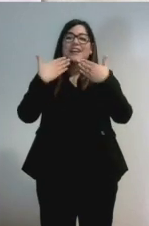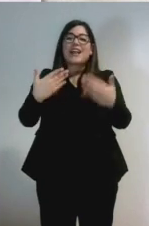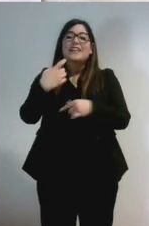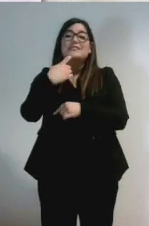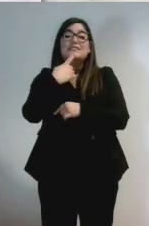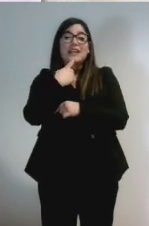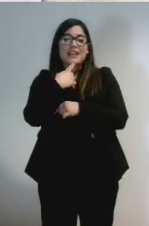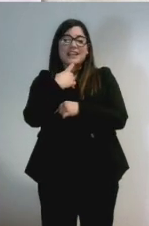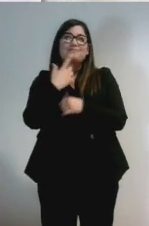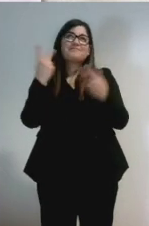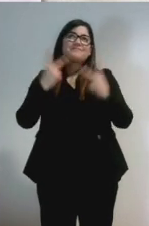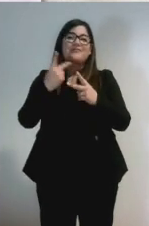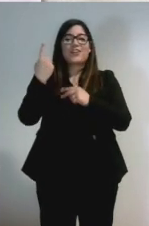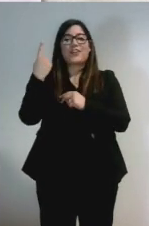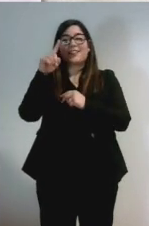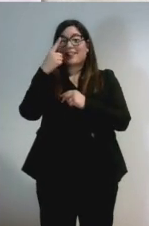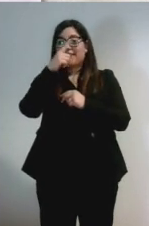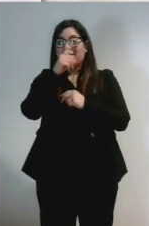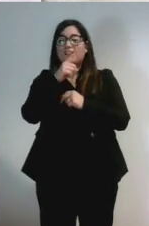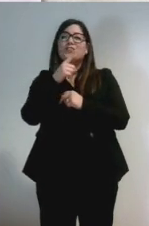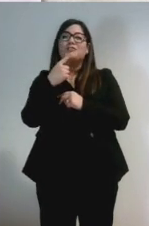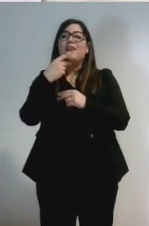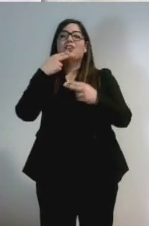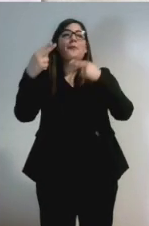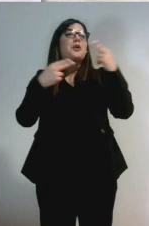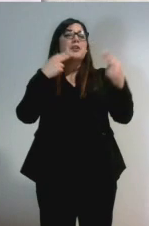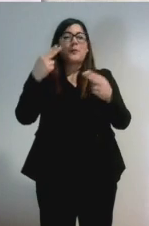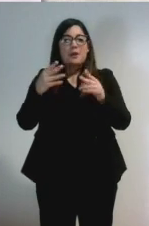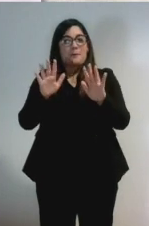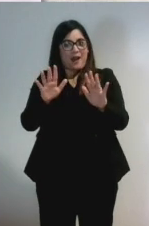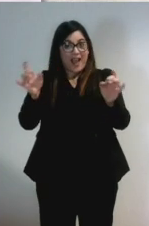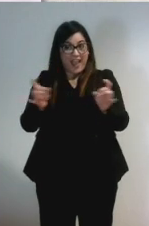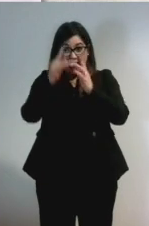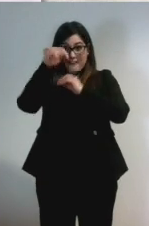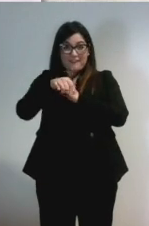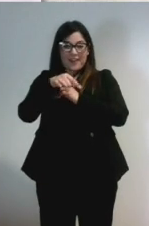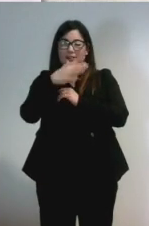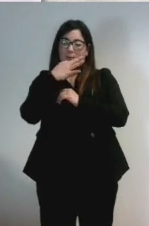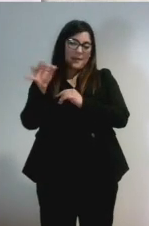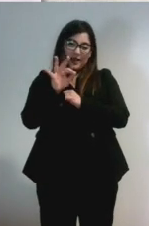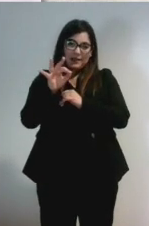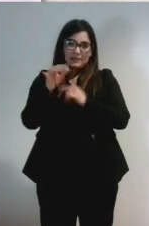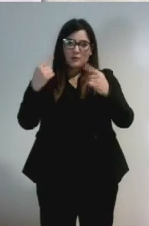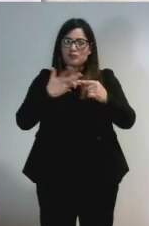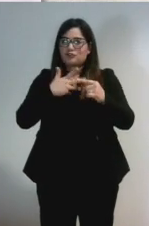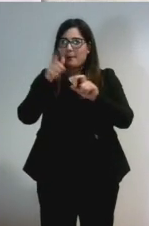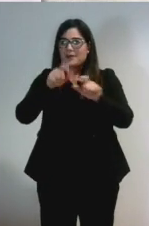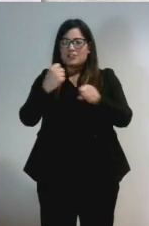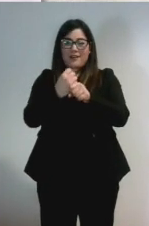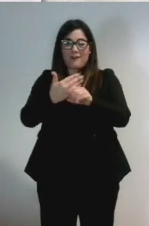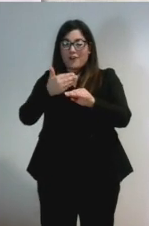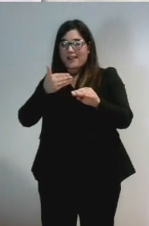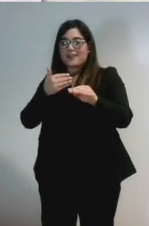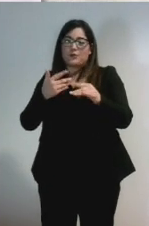ovviamente citare ma vi assicuro che per un evento così bello sono davvero tanti. grazie ai